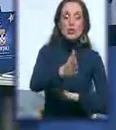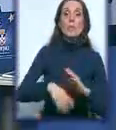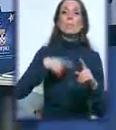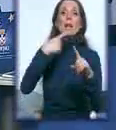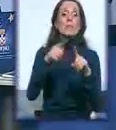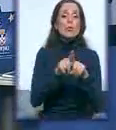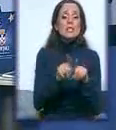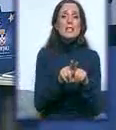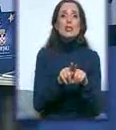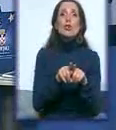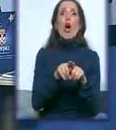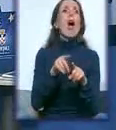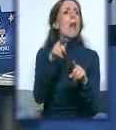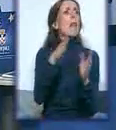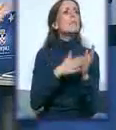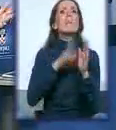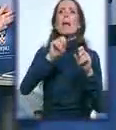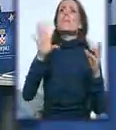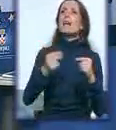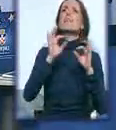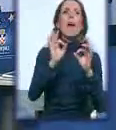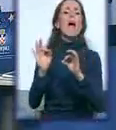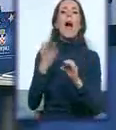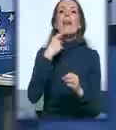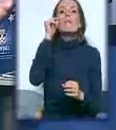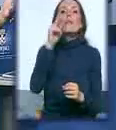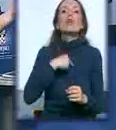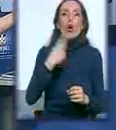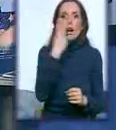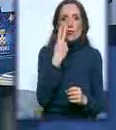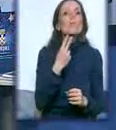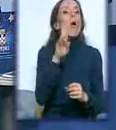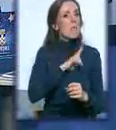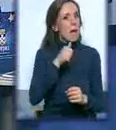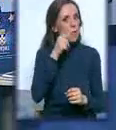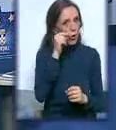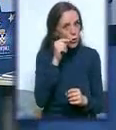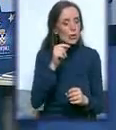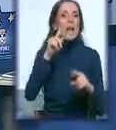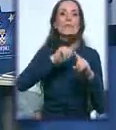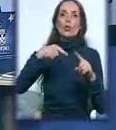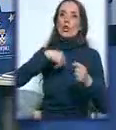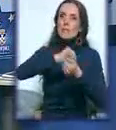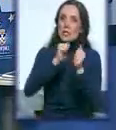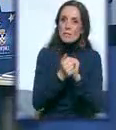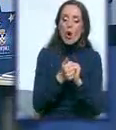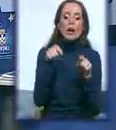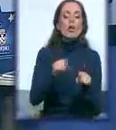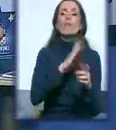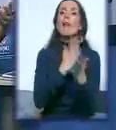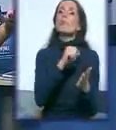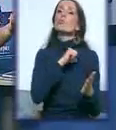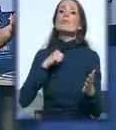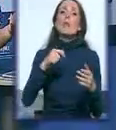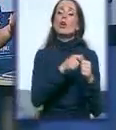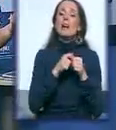opremljeno, ako vi nemate ljude koji vas razumeju. E, to je inkluzija. I zato smo se izborili i da ovde ne budu samo organizacije osoba sa invaliditetom,